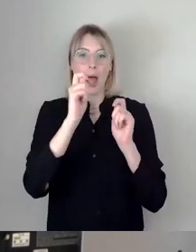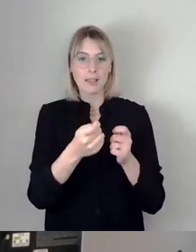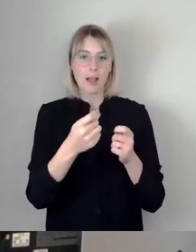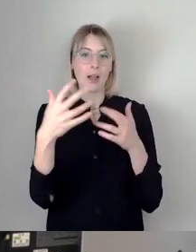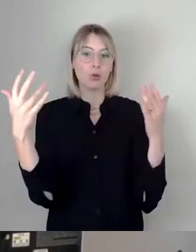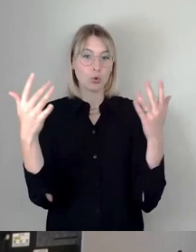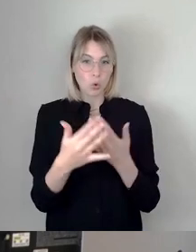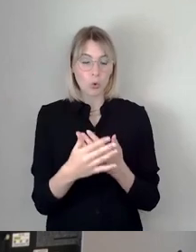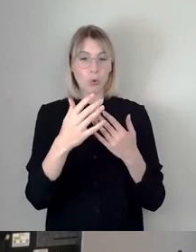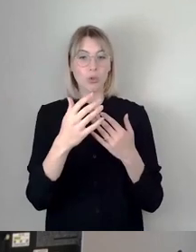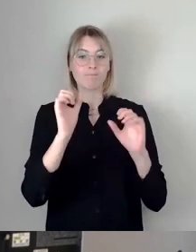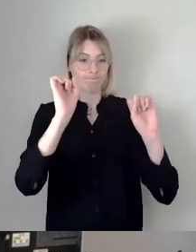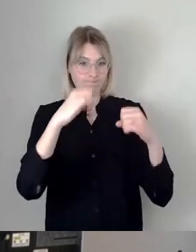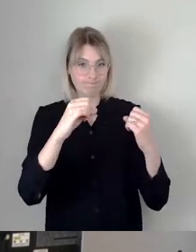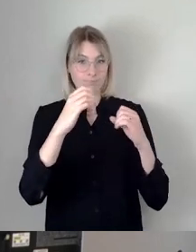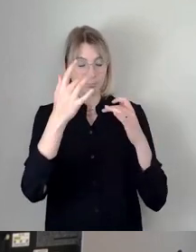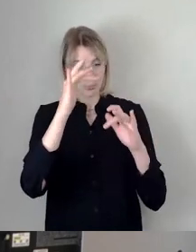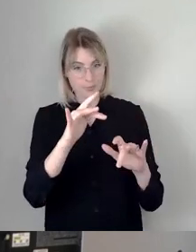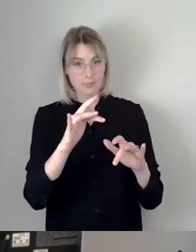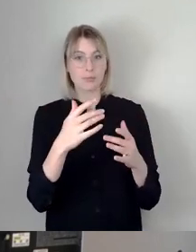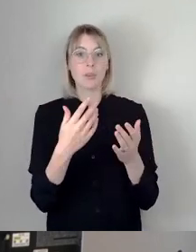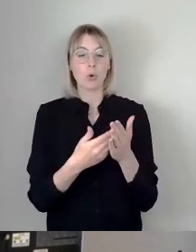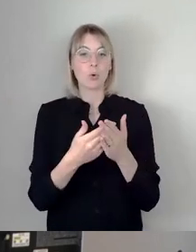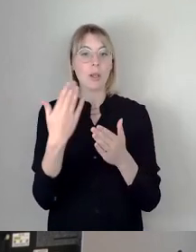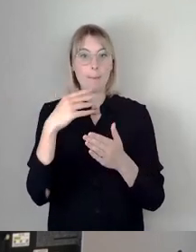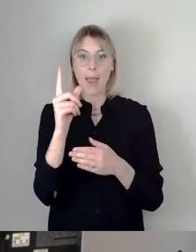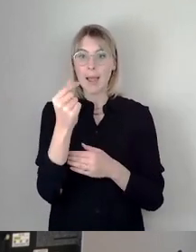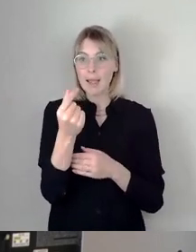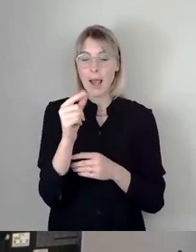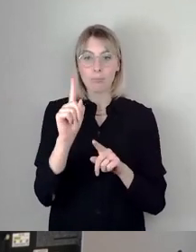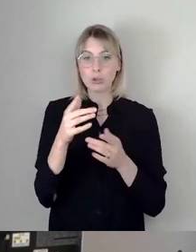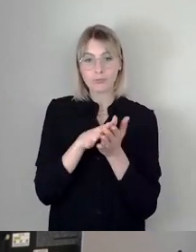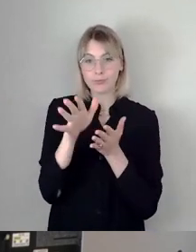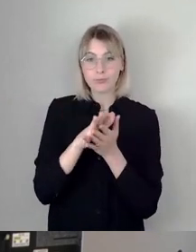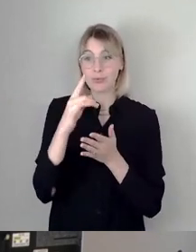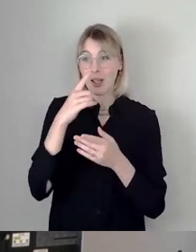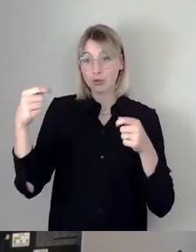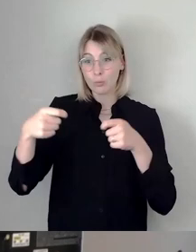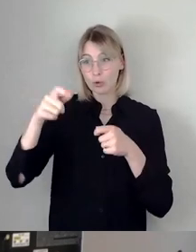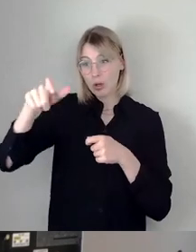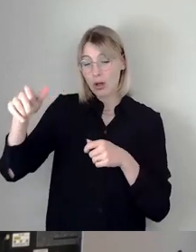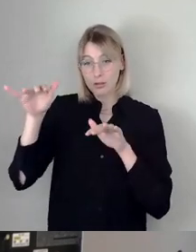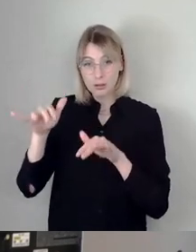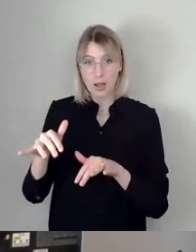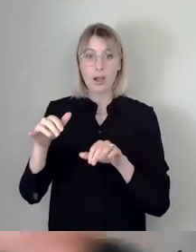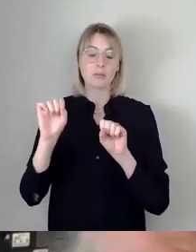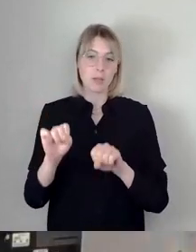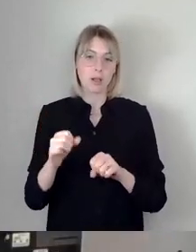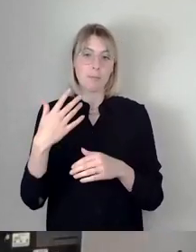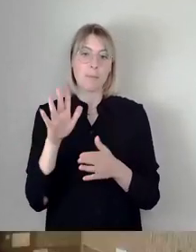nicht mehr Geld ausgeben als nötig, wenn sich mehr Sponsoren finden. Umso besser, umso mehr Geld haben wir dann auch für den Breitensport. Dankeschön.